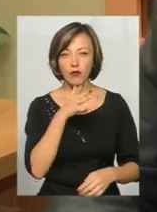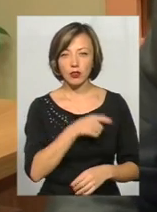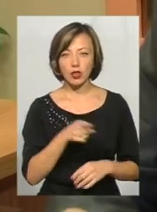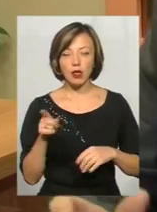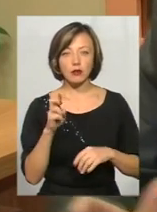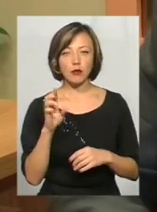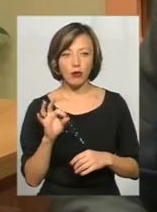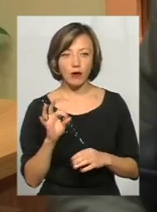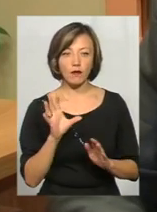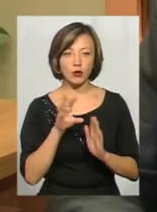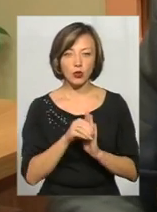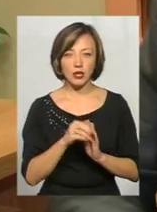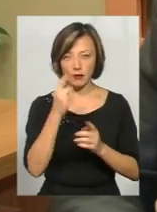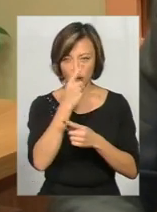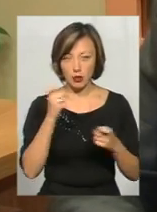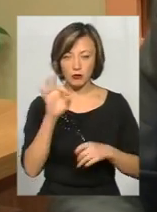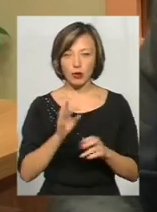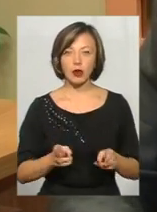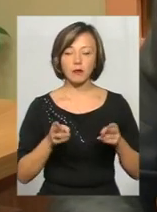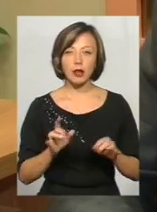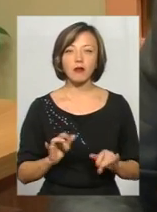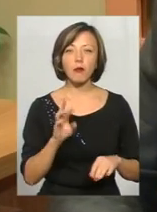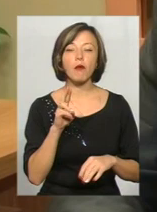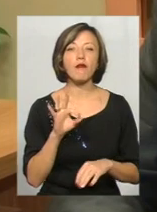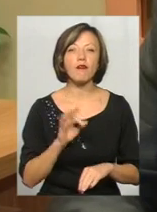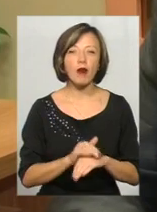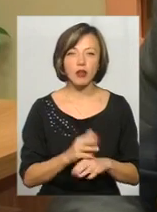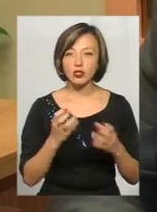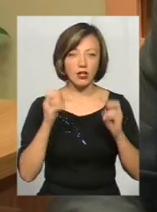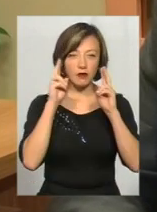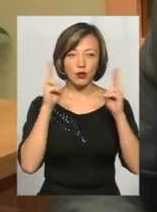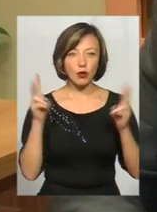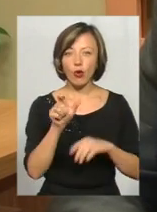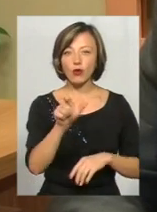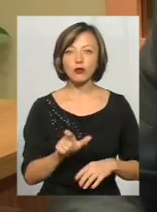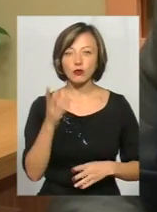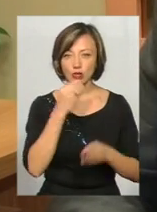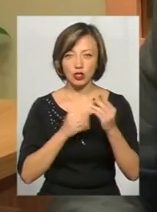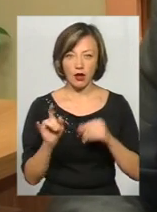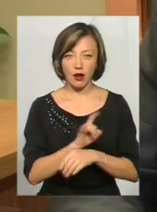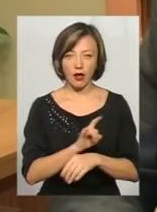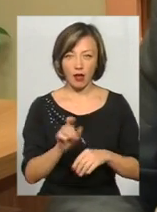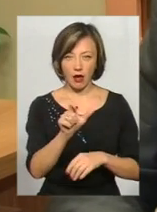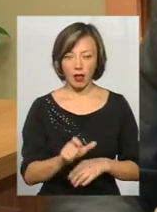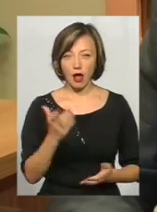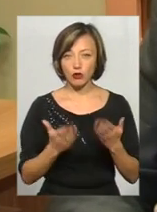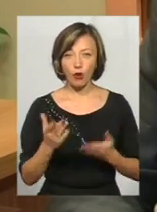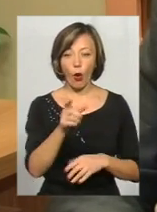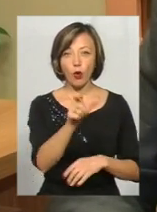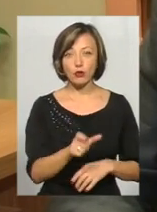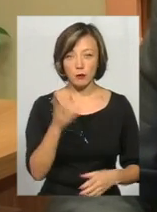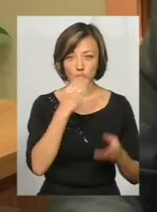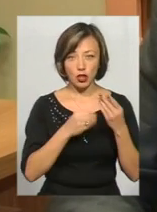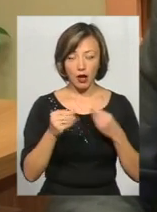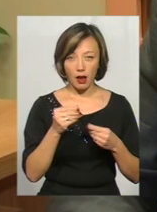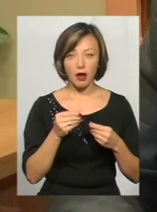вноситься інформація про кримінальне провадження по факту. Тобто, ще не відомо особи шахрая. Якщо особа шахрая